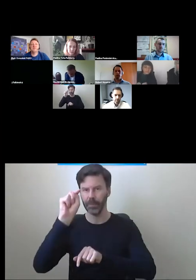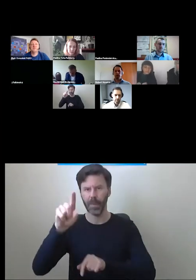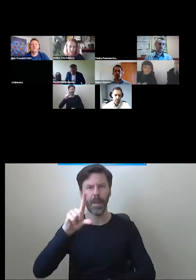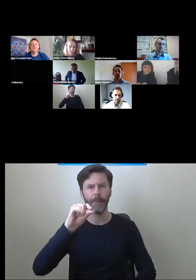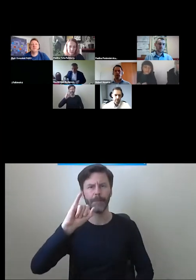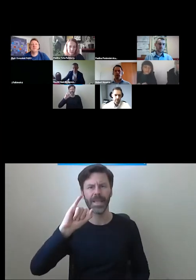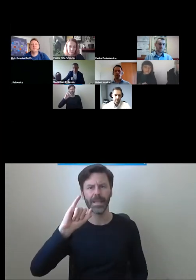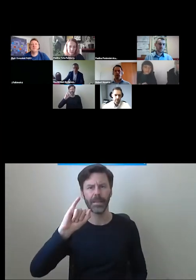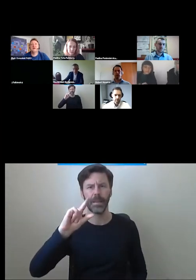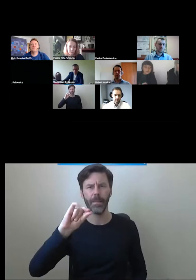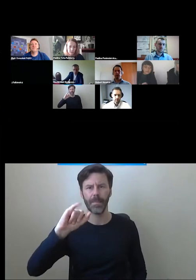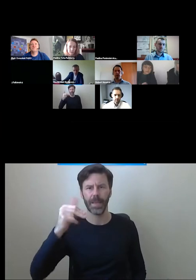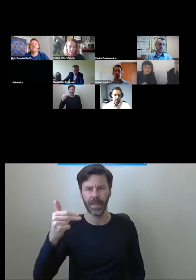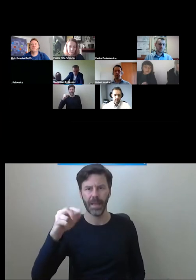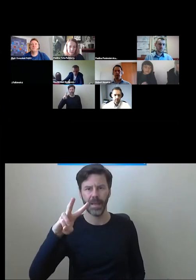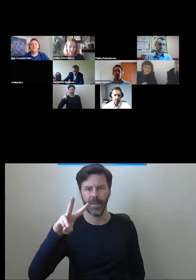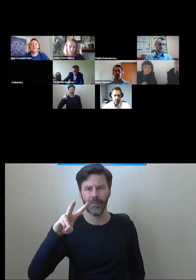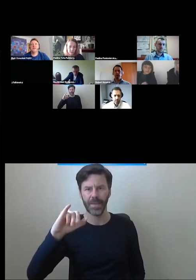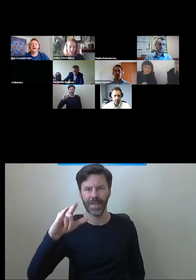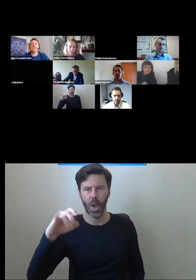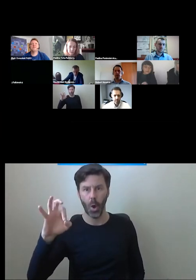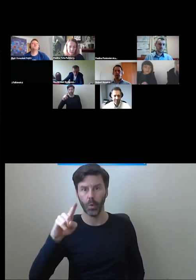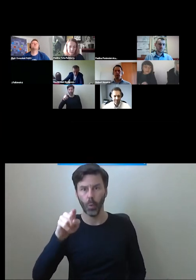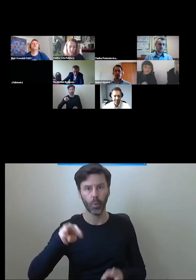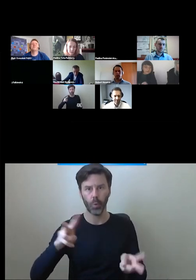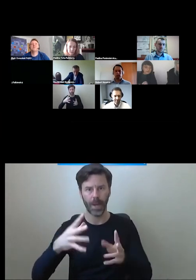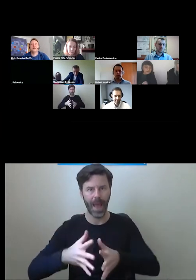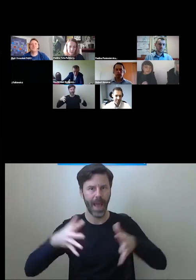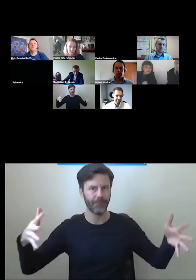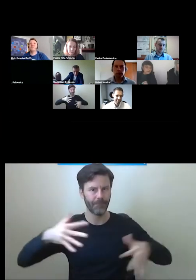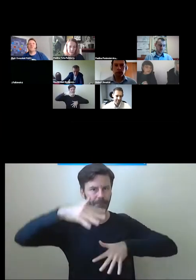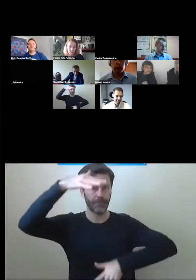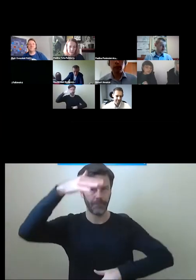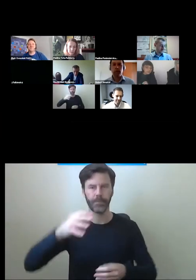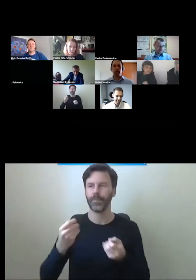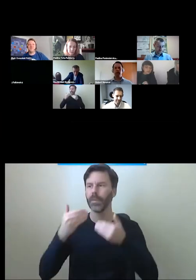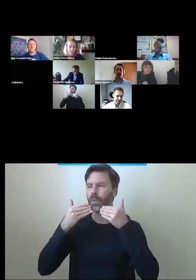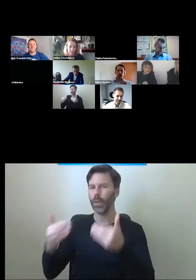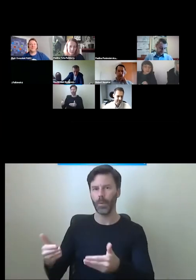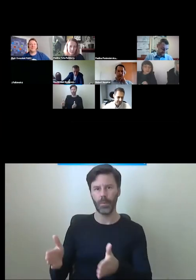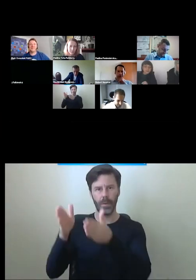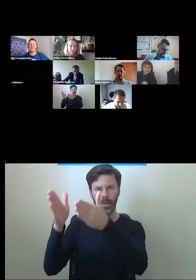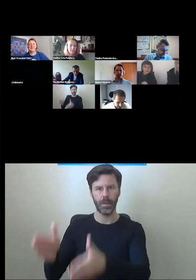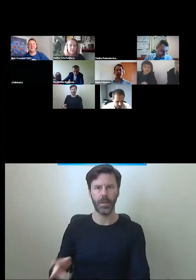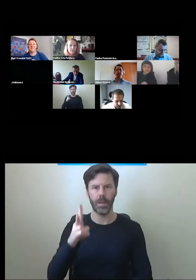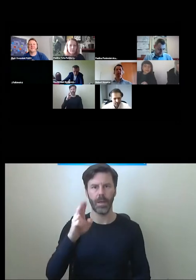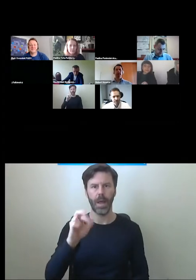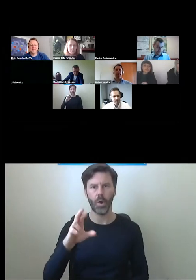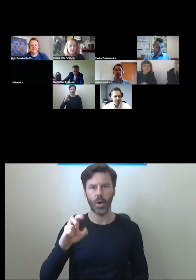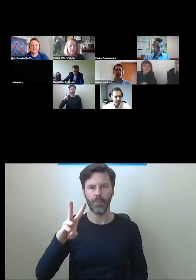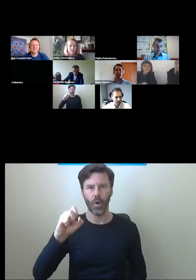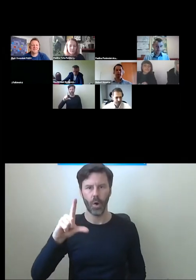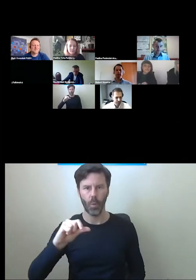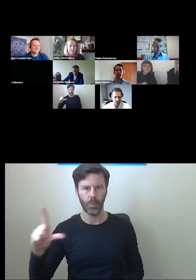video i wtedy mamy dużego tłumacza. A teraz już Pan Karol Porwoł. Dzień witam